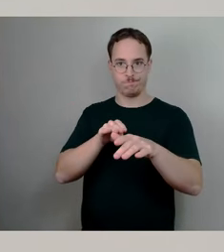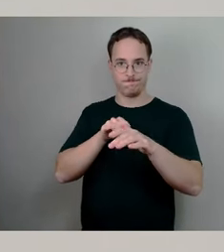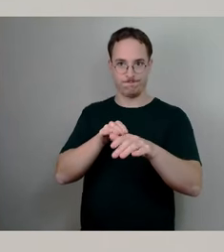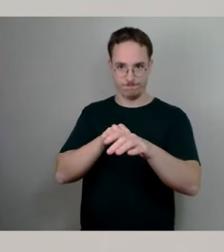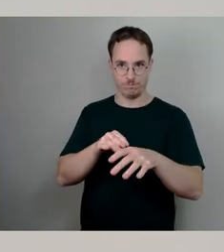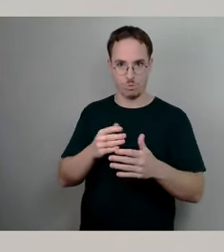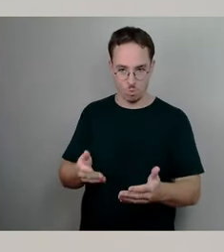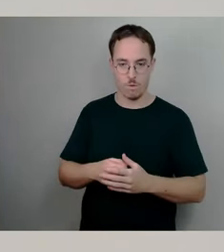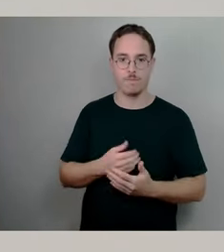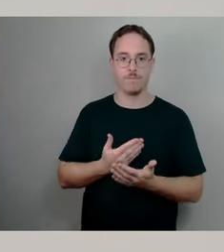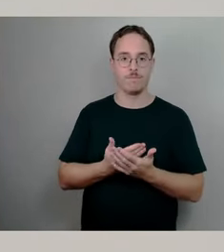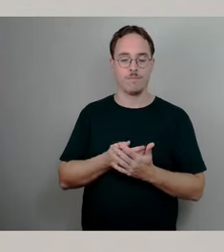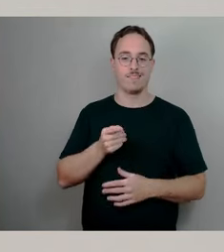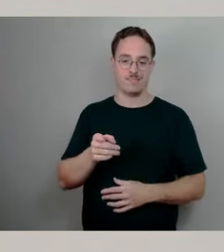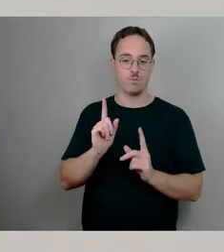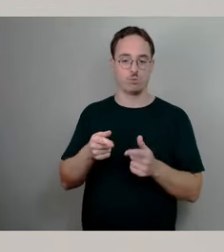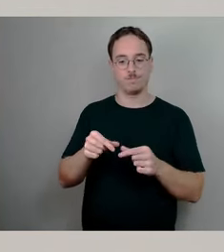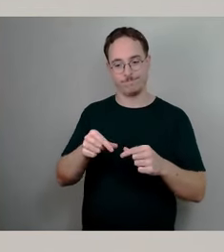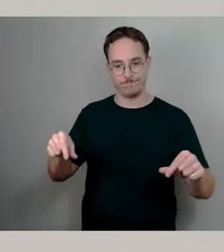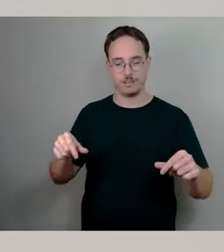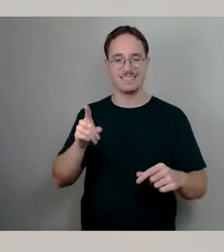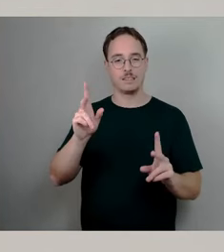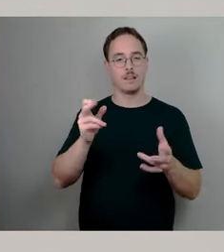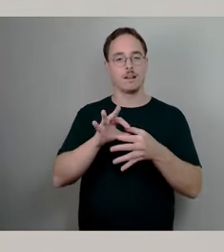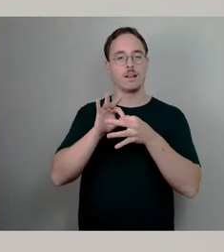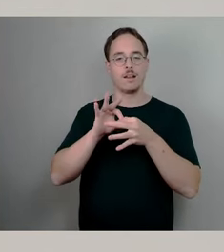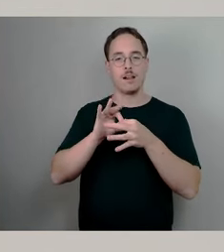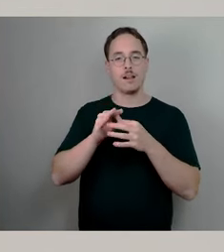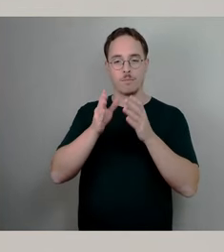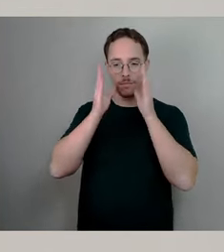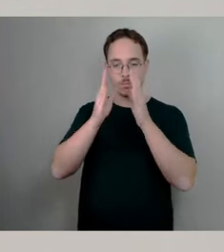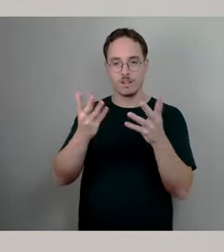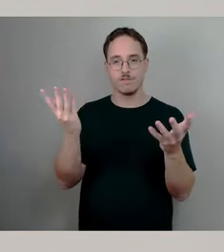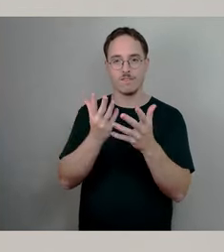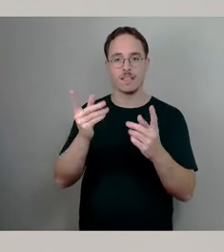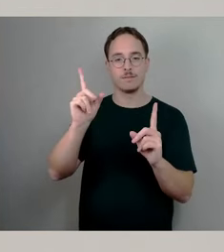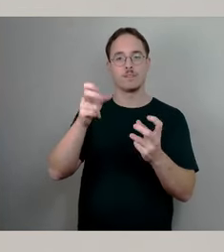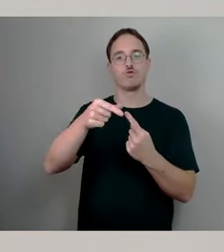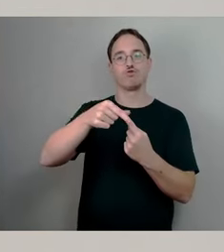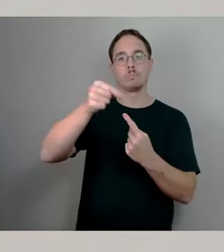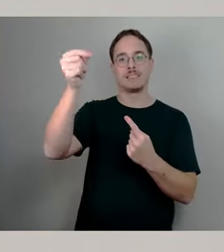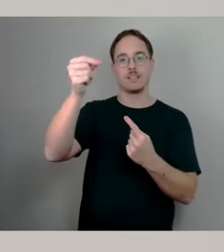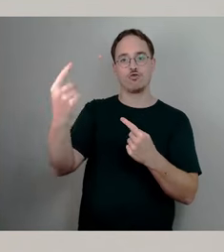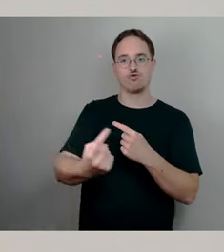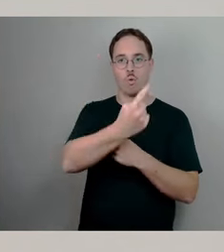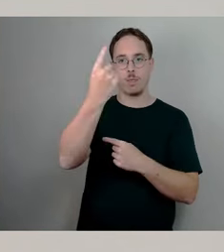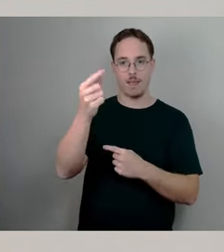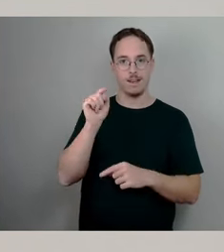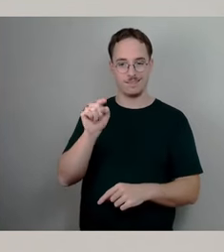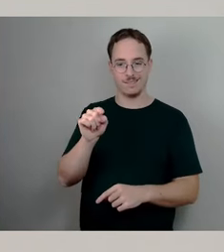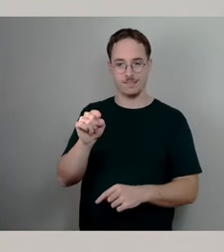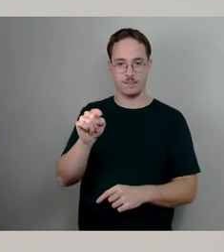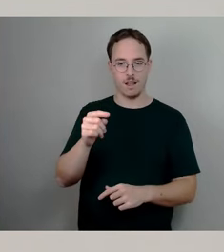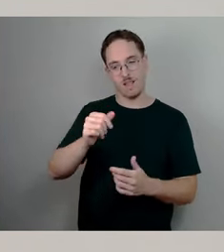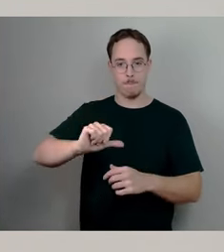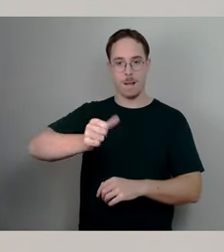die Spitzenstunde und in der Spitzenstunde haben wir 1.400 Fahrzeuge. Und die verkehrsrechtlichen